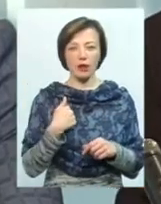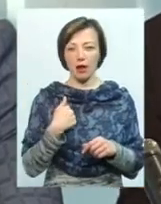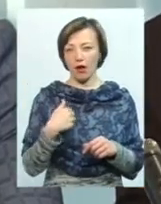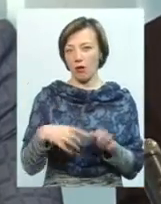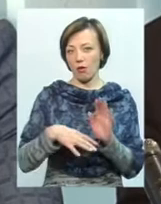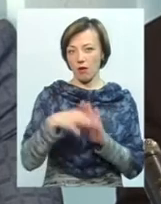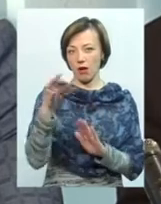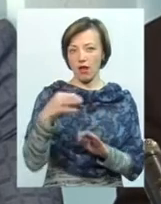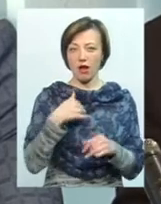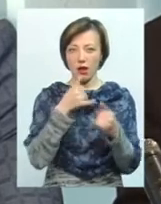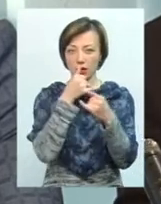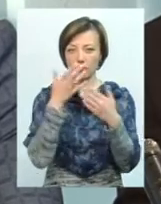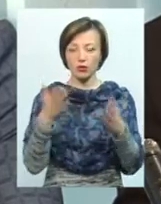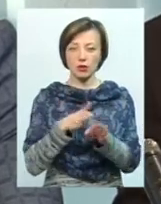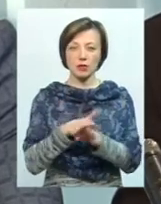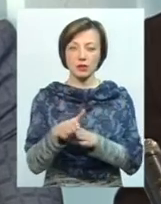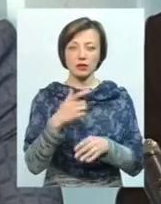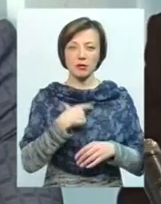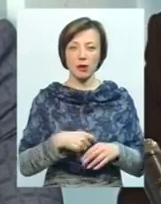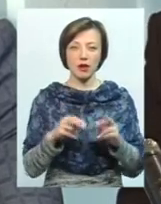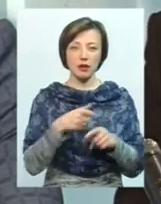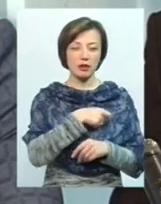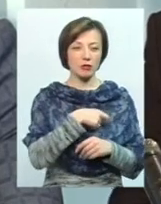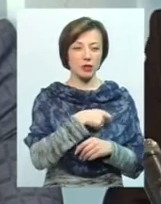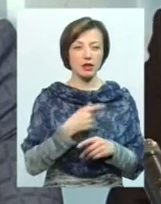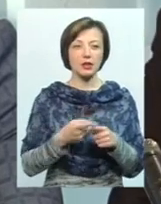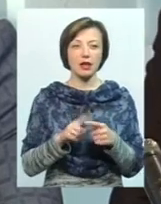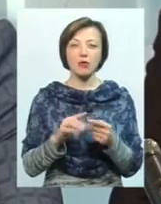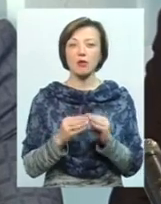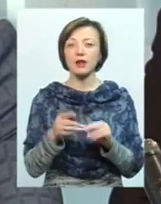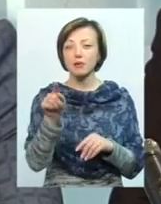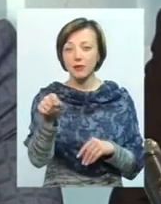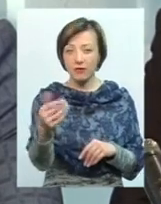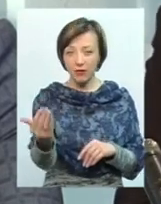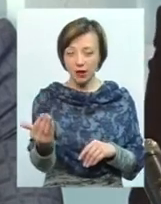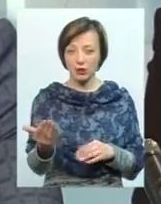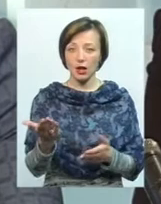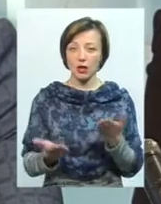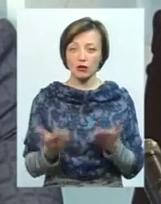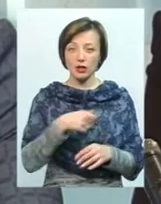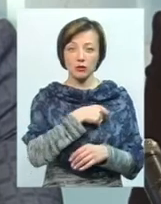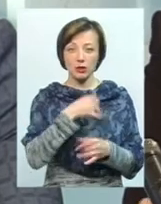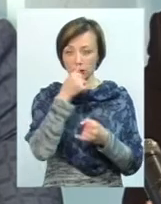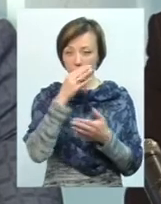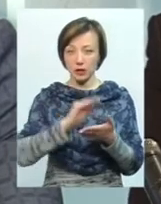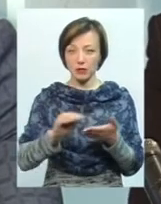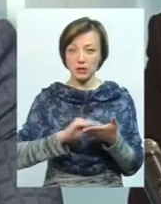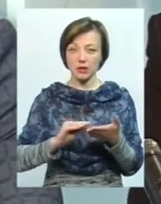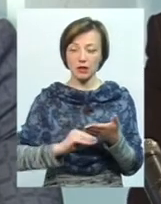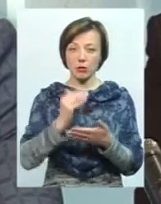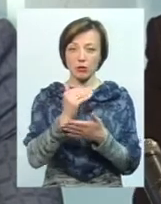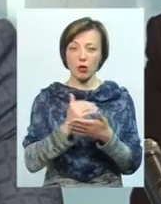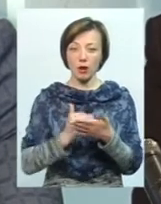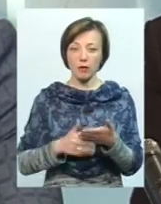люди, а я не можу ніяким шином реалізувати себе як депутат. Так це ж проблема самих депутатів. Якщо депутати не здатні написати програму